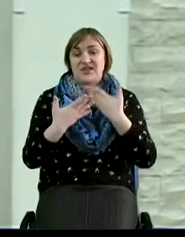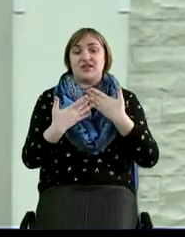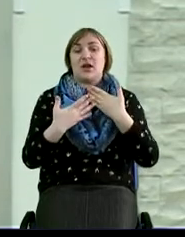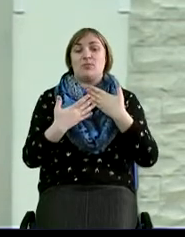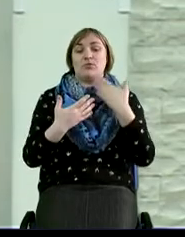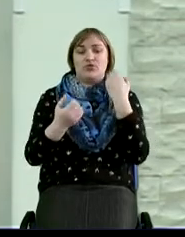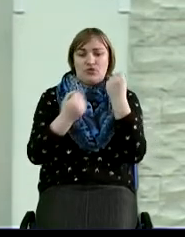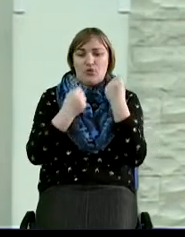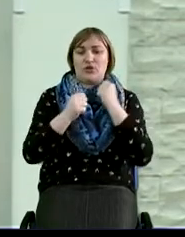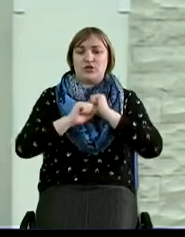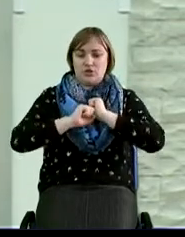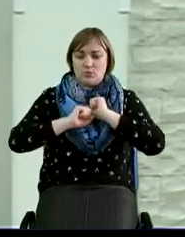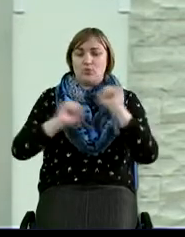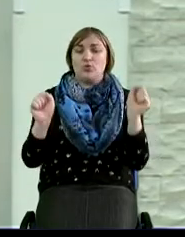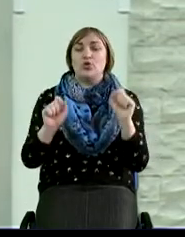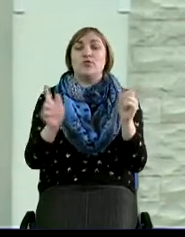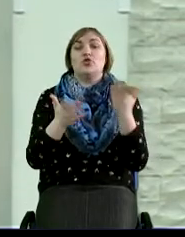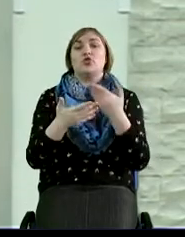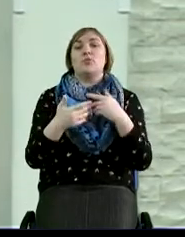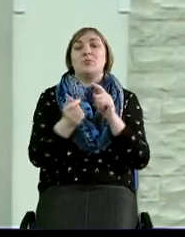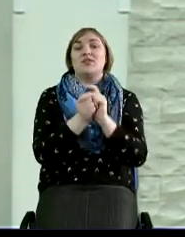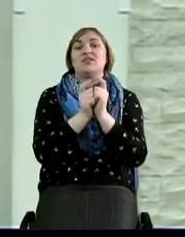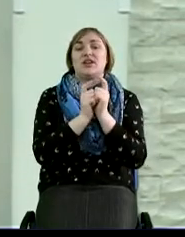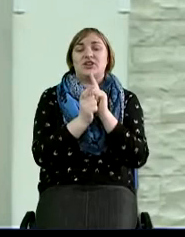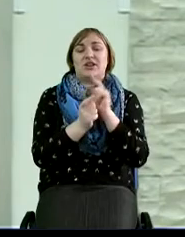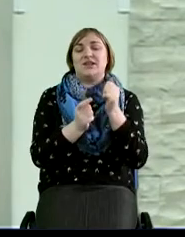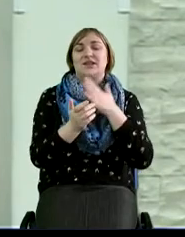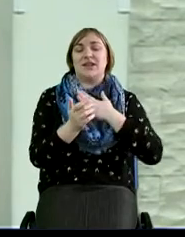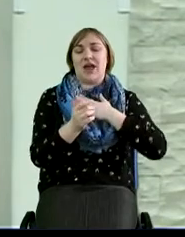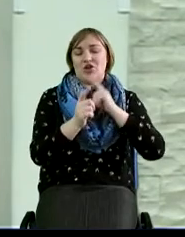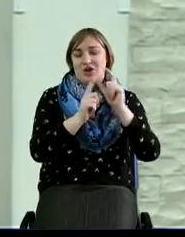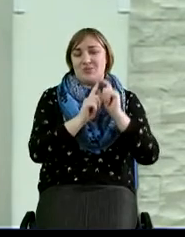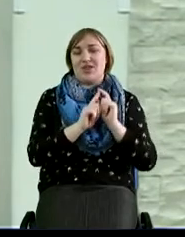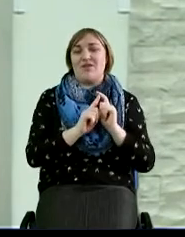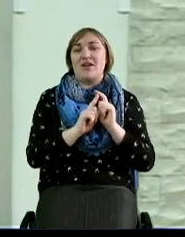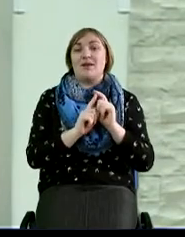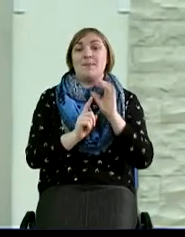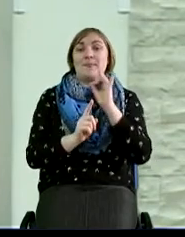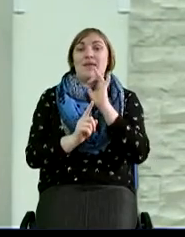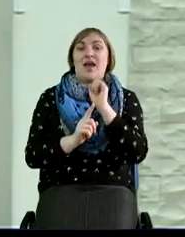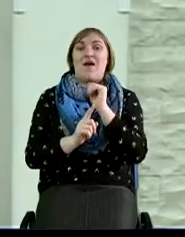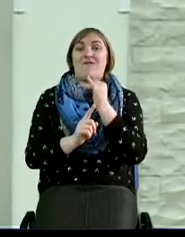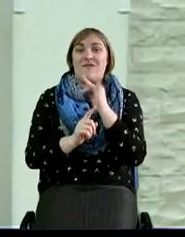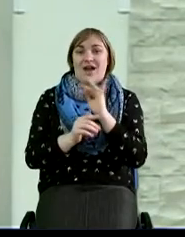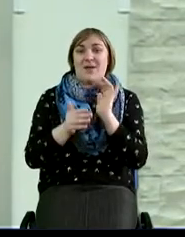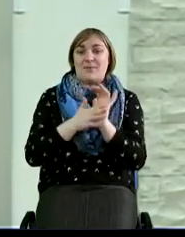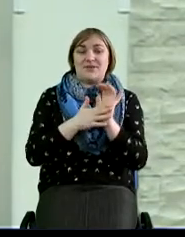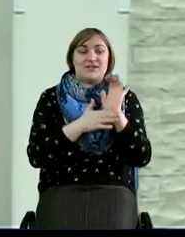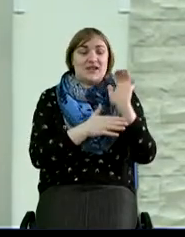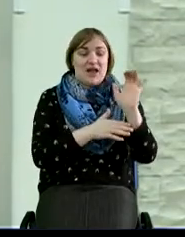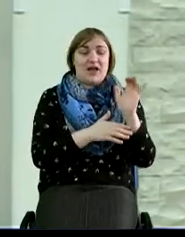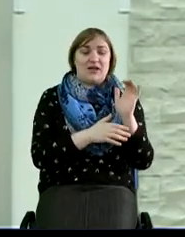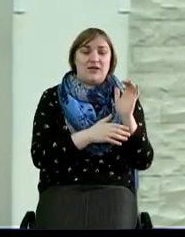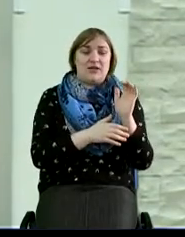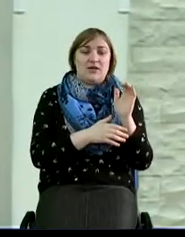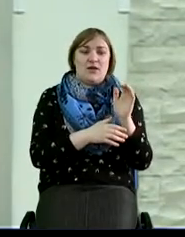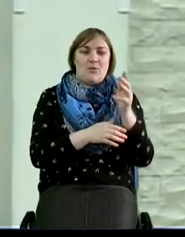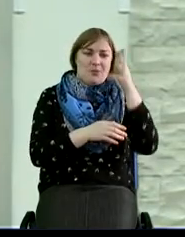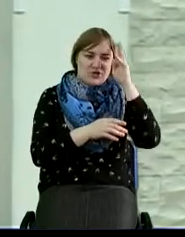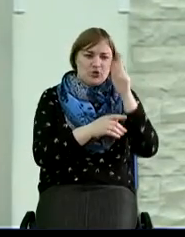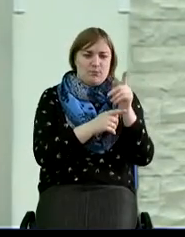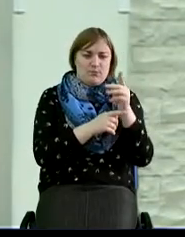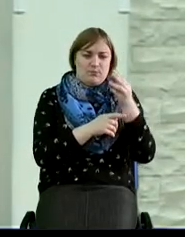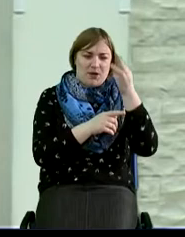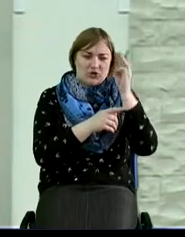храбрость и мужество для того, чтобы сражаться за наше обетование. И Иофай, он посылает послов к аммонитянам и говорит, что вы пришли сюда,